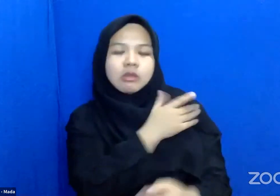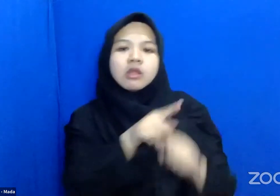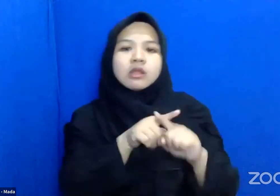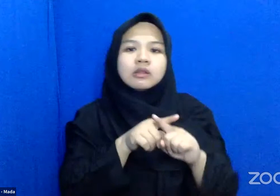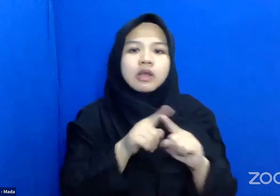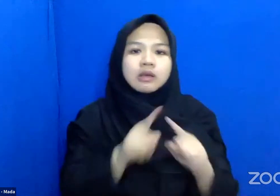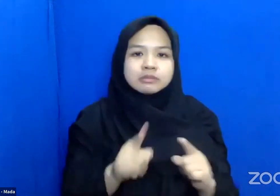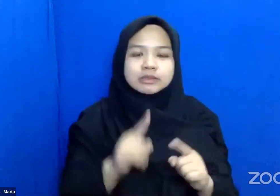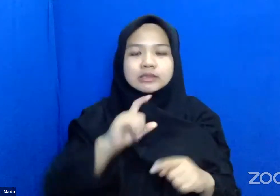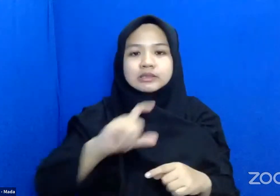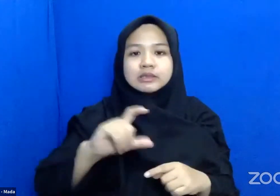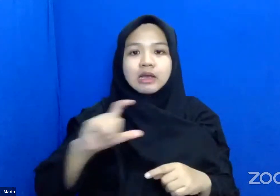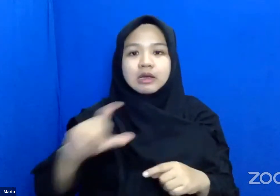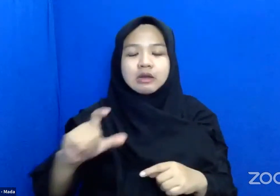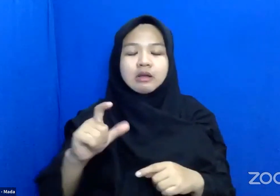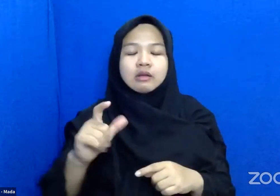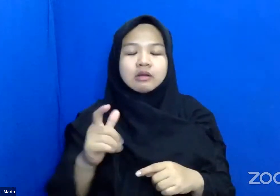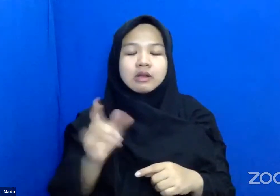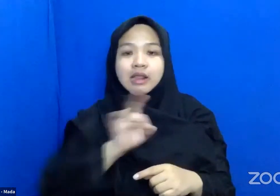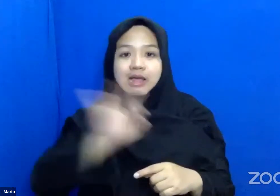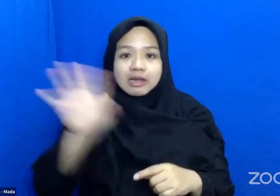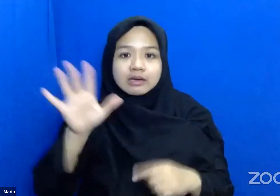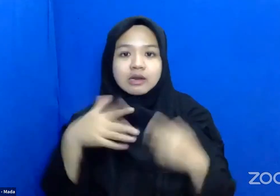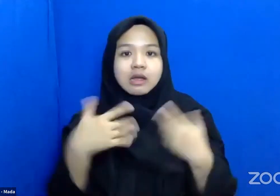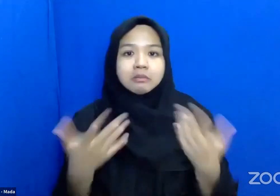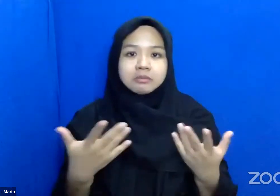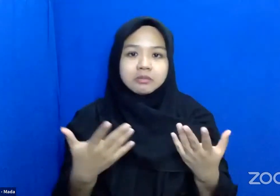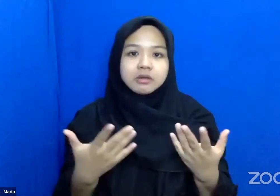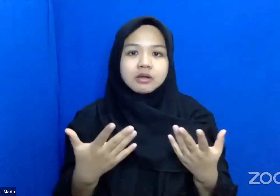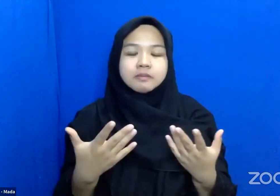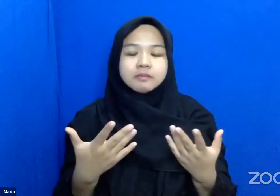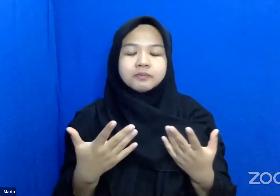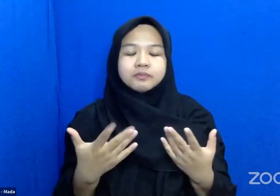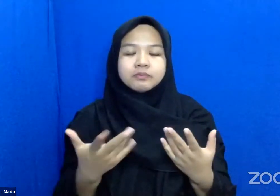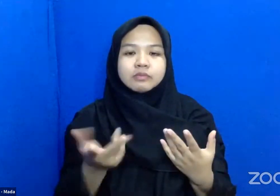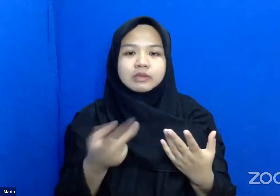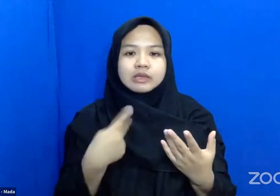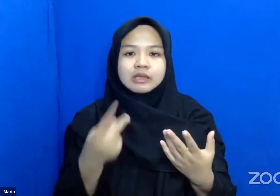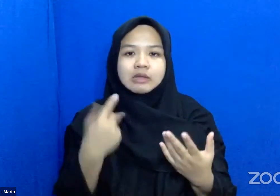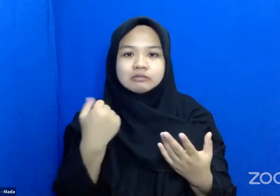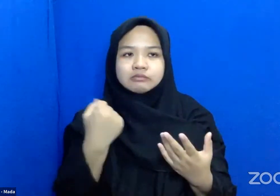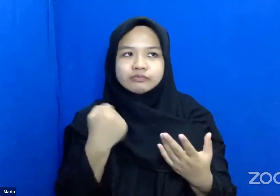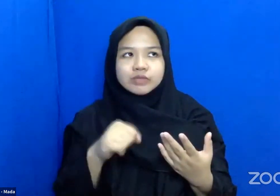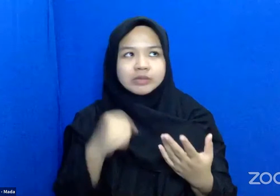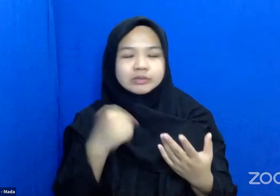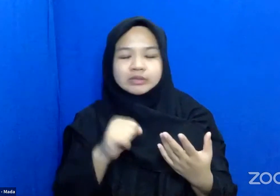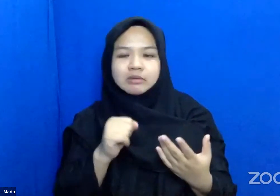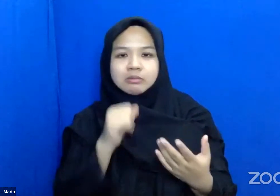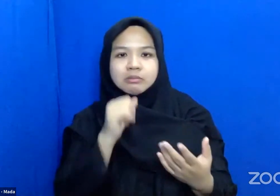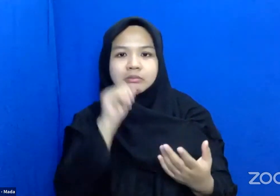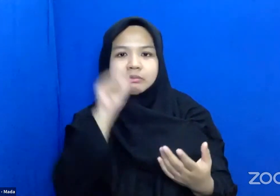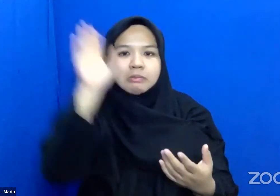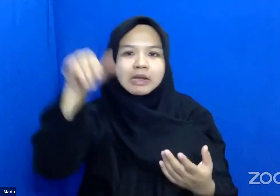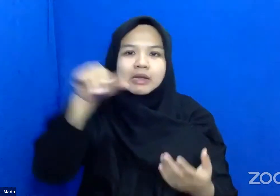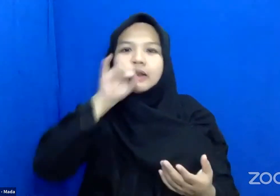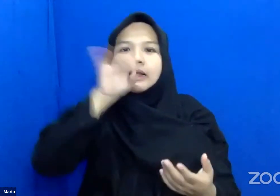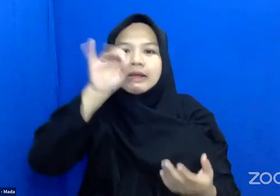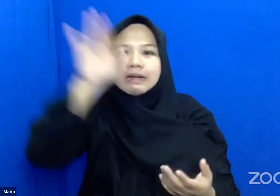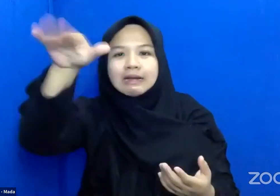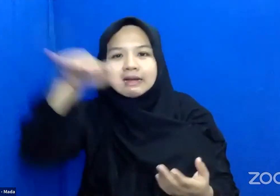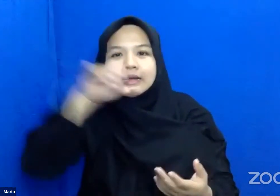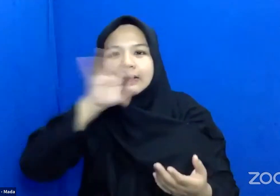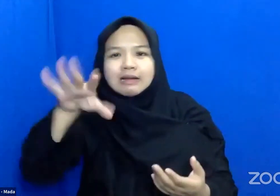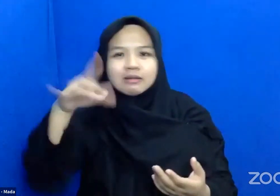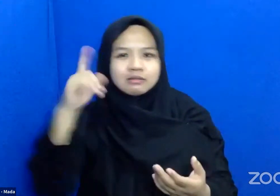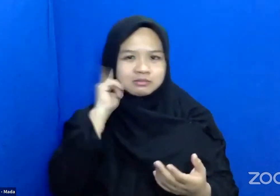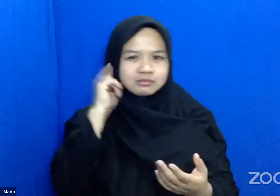Salah Satu Cara Yang Bisa Kita Lakukan Adalah Pastinya Kita Tidak Bisa Memanggil Nama Karena Teman-teman Tuli Tidak